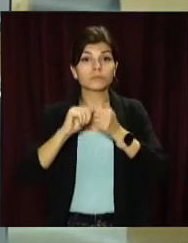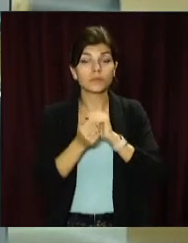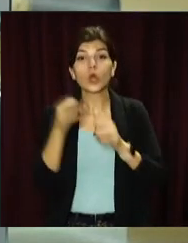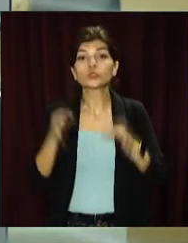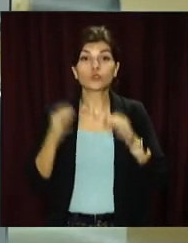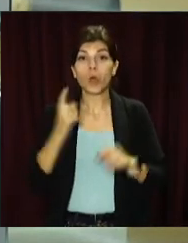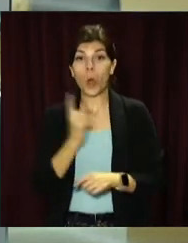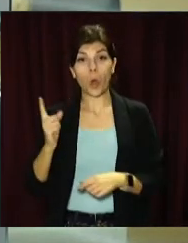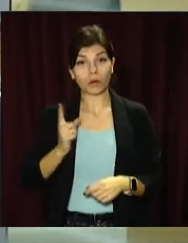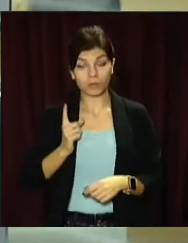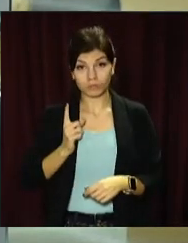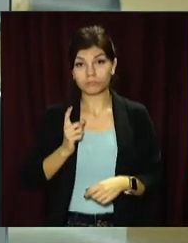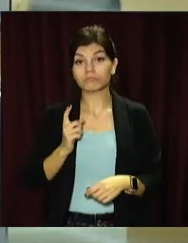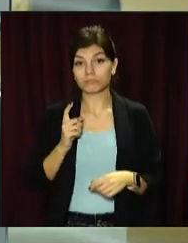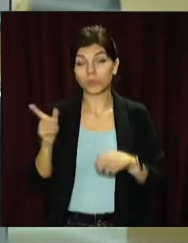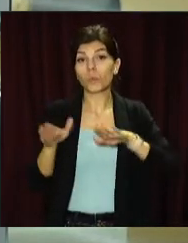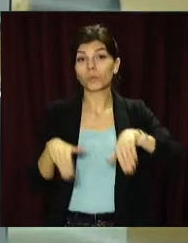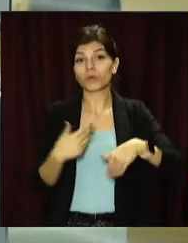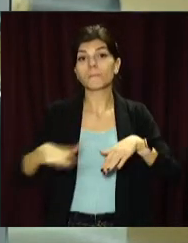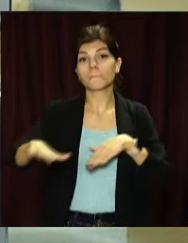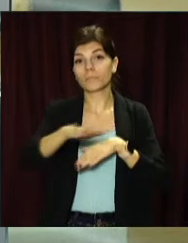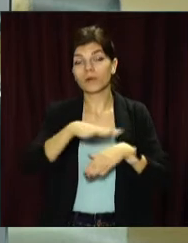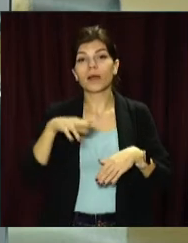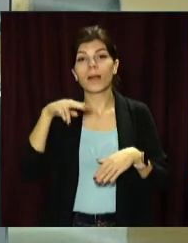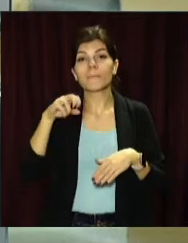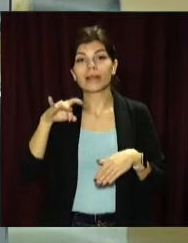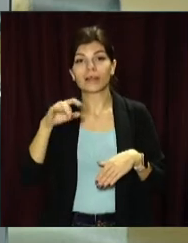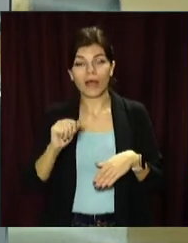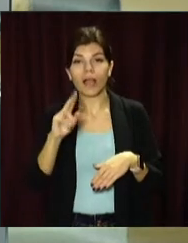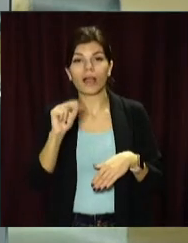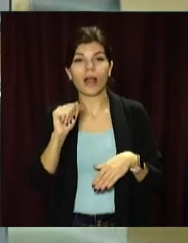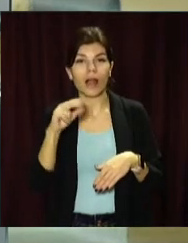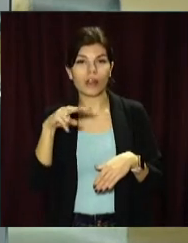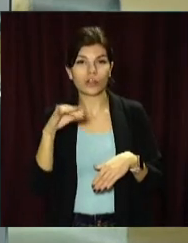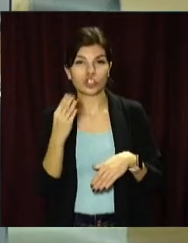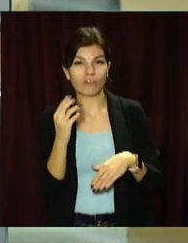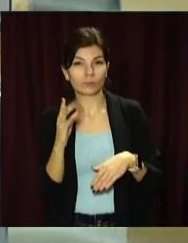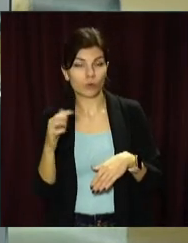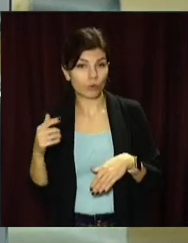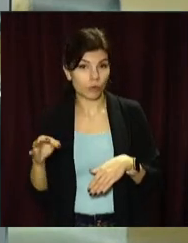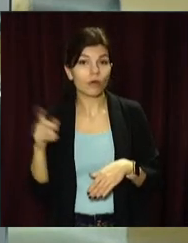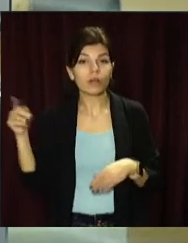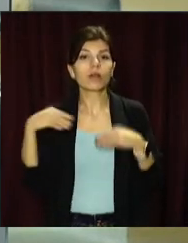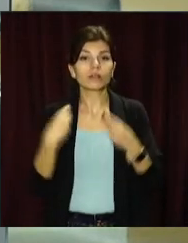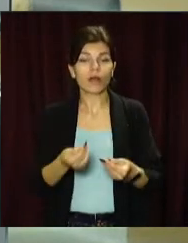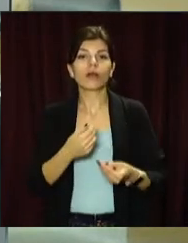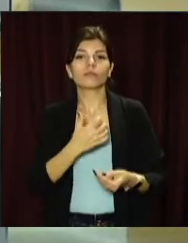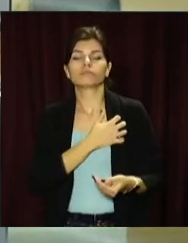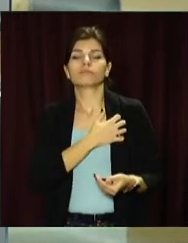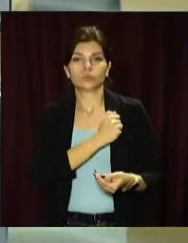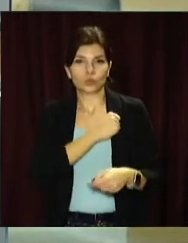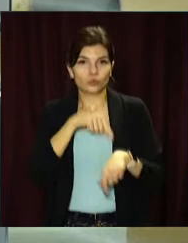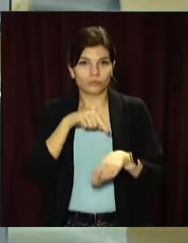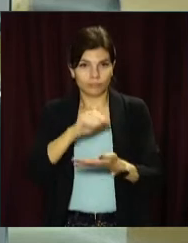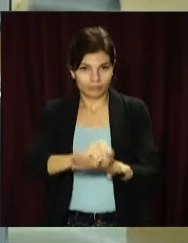запрацювала служба судової охорони. Ручистосі пройшли на майдані Петра Калнишевського. Особовий склад служби склав присягу